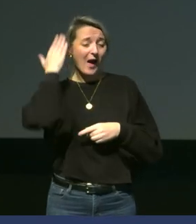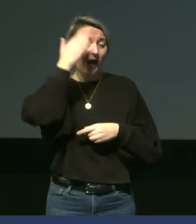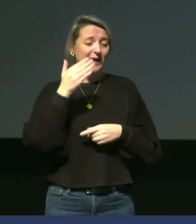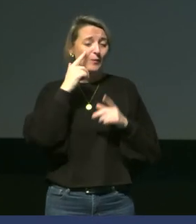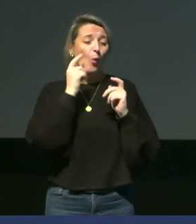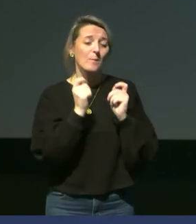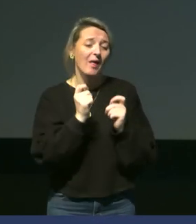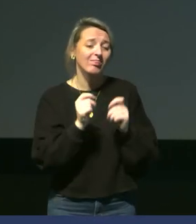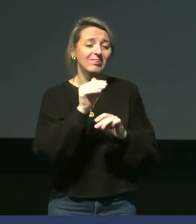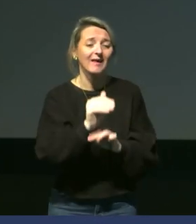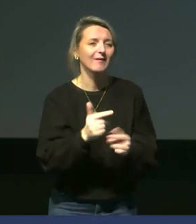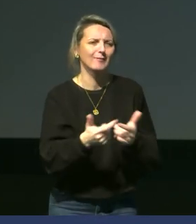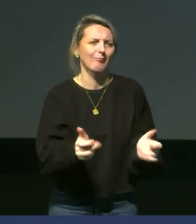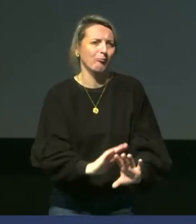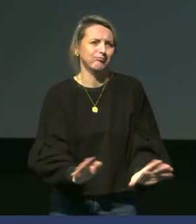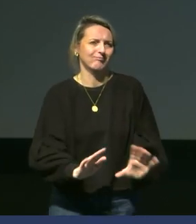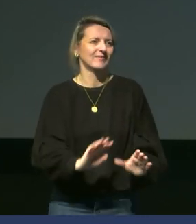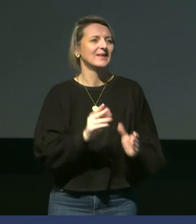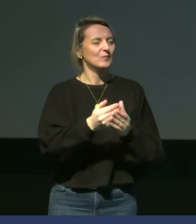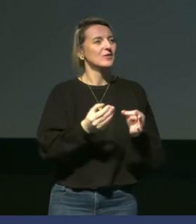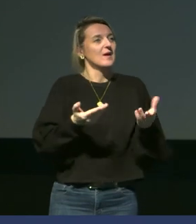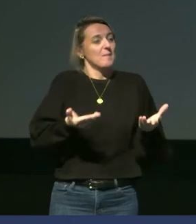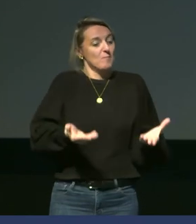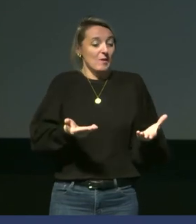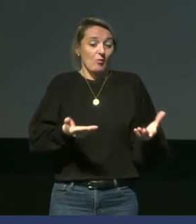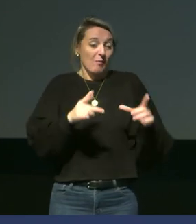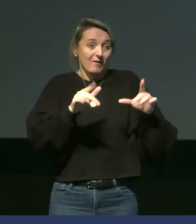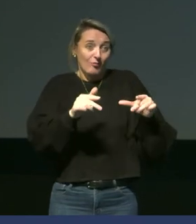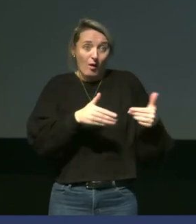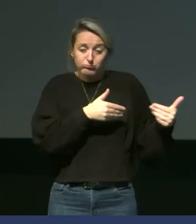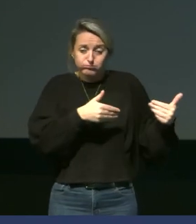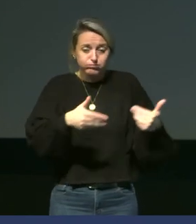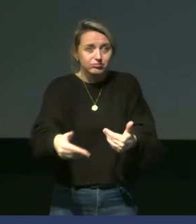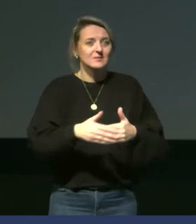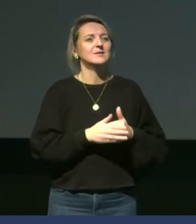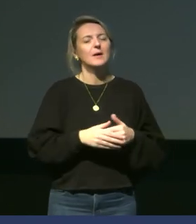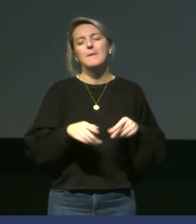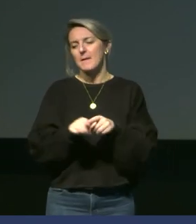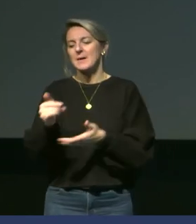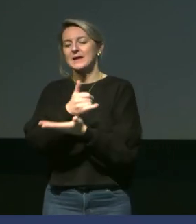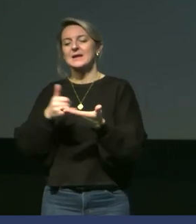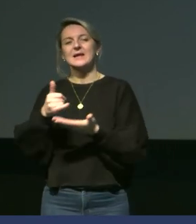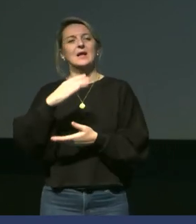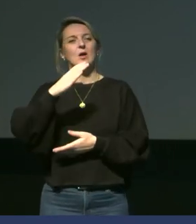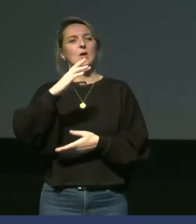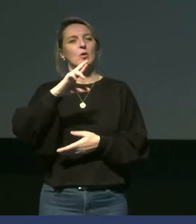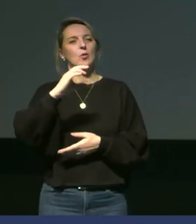des espèces. C'est pareil pour l'île de Crozet. Il y a également un problème logistique, où le bateau doit amener du fioul